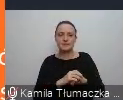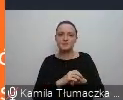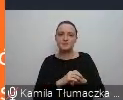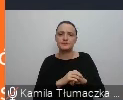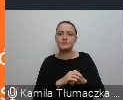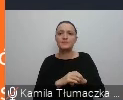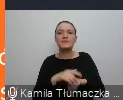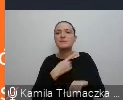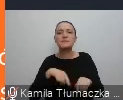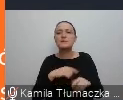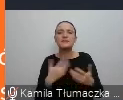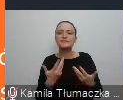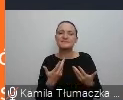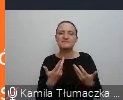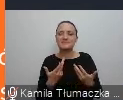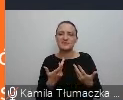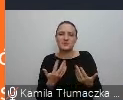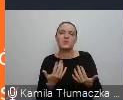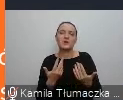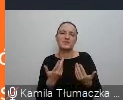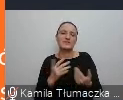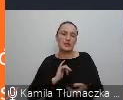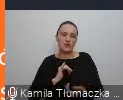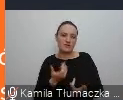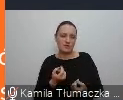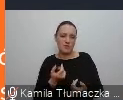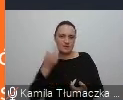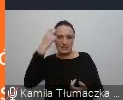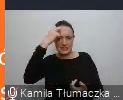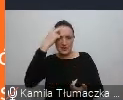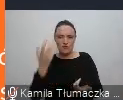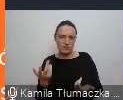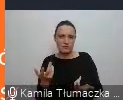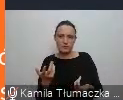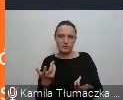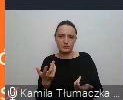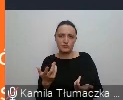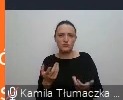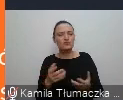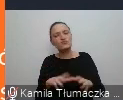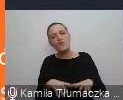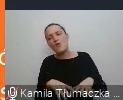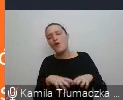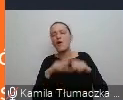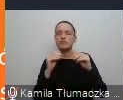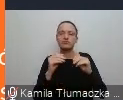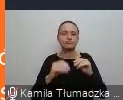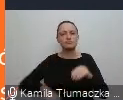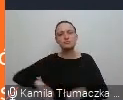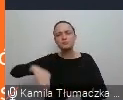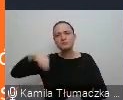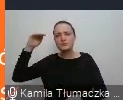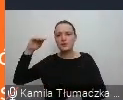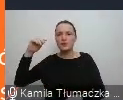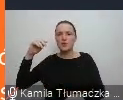Dajemy się tak dlatego, że nam jest po prostu trochę wygodnie i od zarania dziejów i od najmłodszych lat w